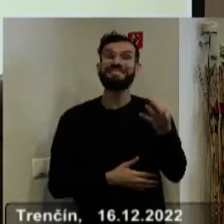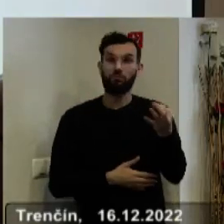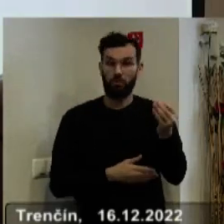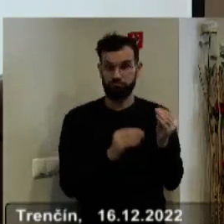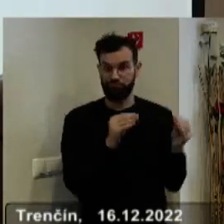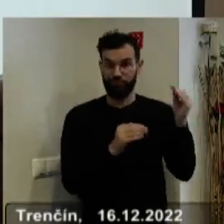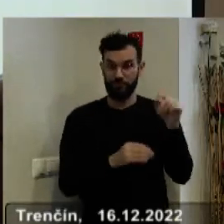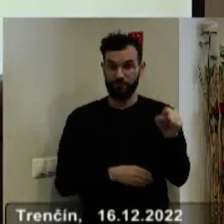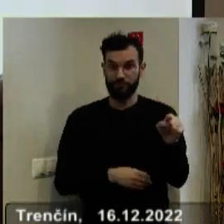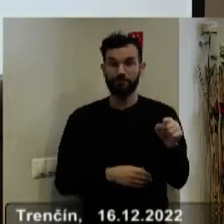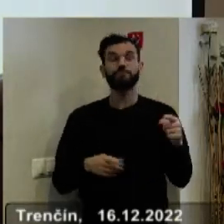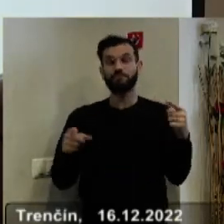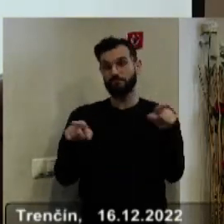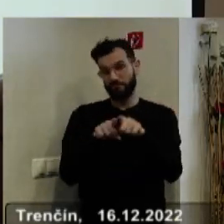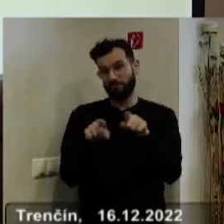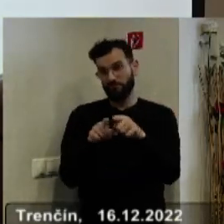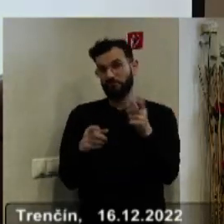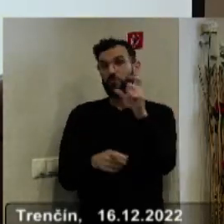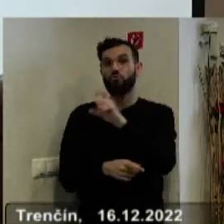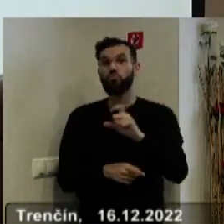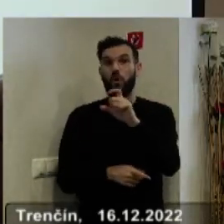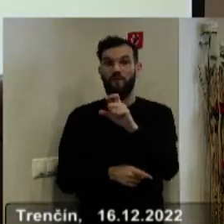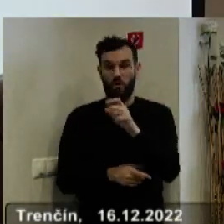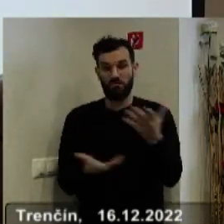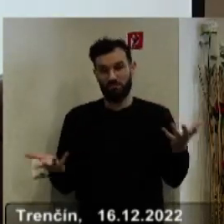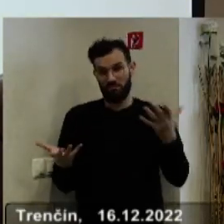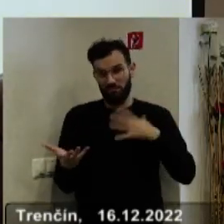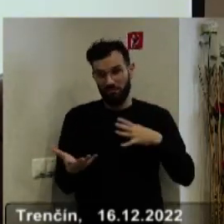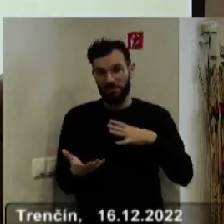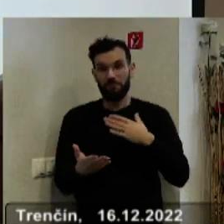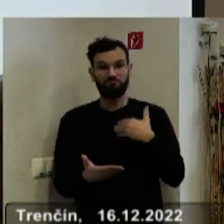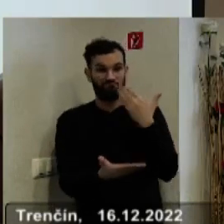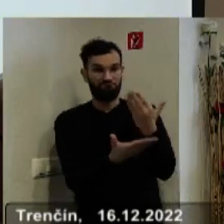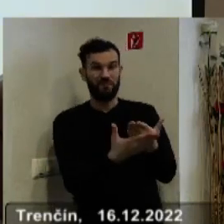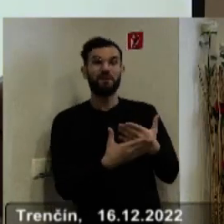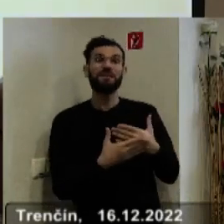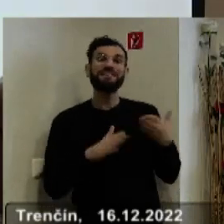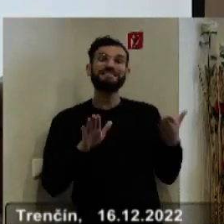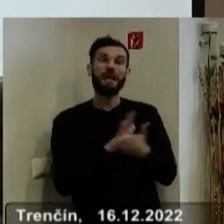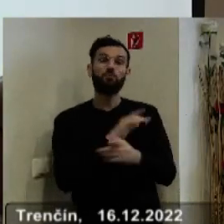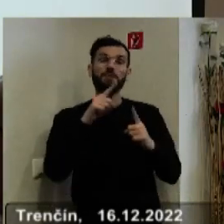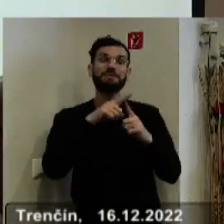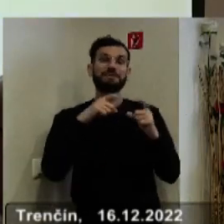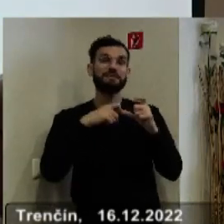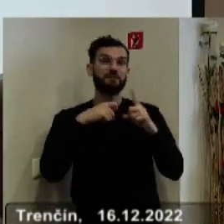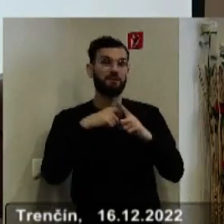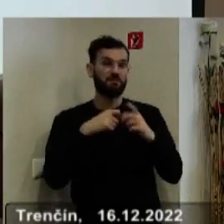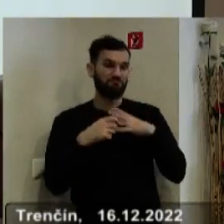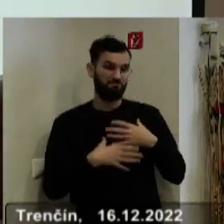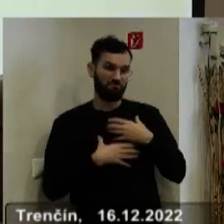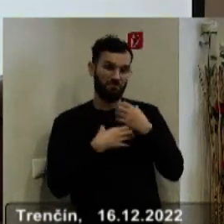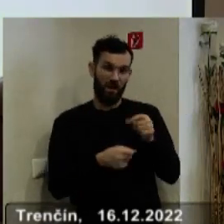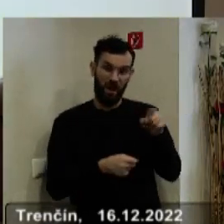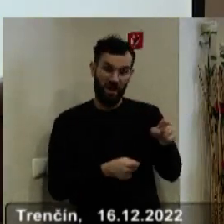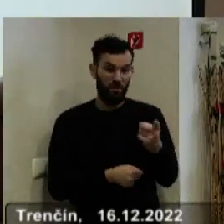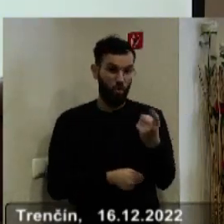základe uvedeného a vlastne aj z dôvodu naliehavého verejného záujmu predkladáme zastupiteľstvu Trinčanského samozprávneho kraja na schválenie